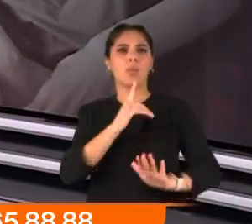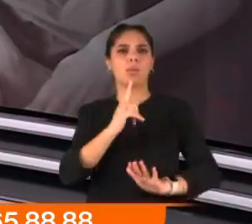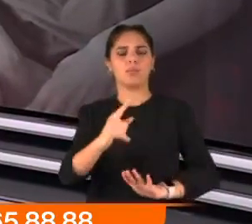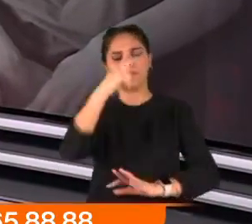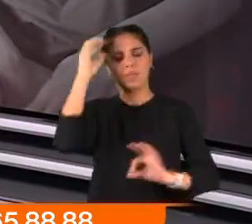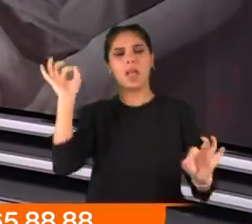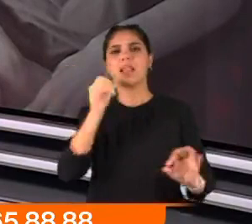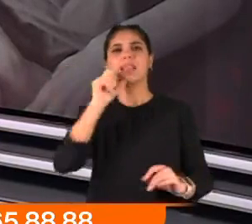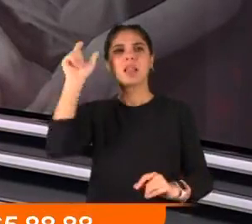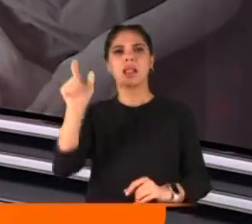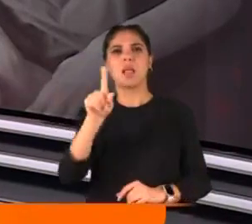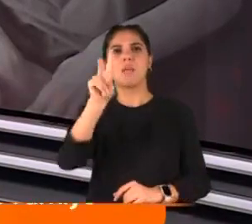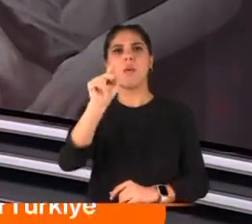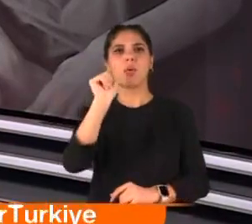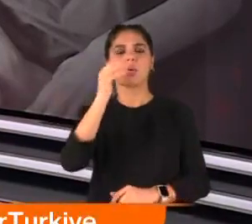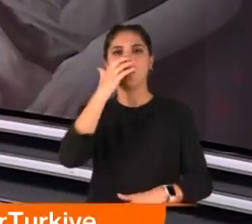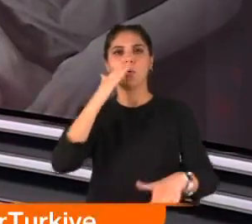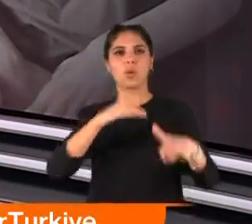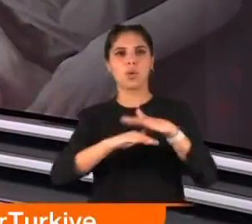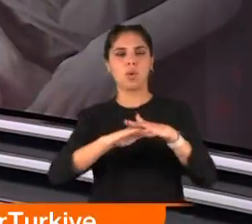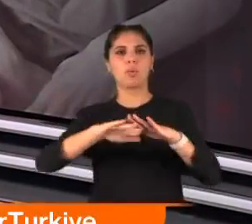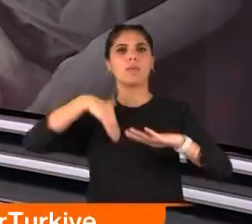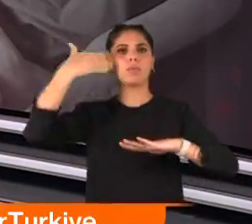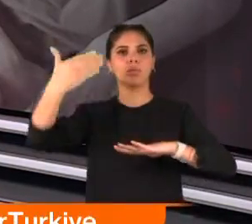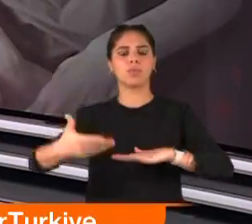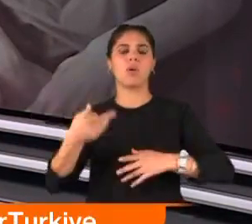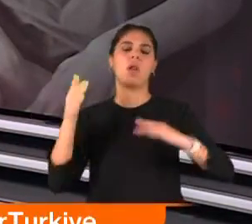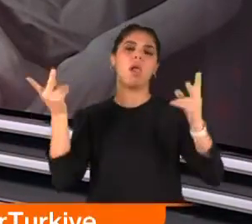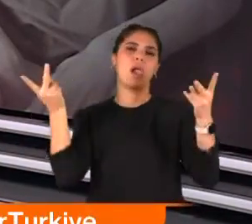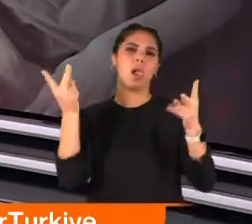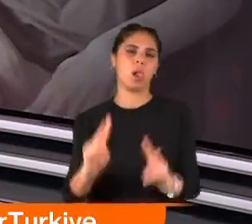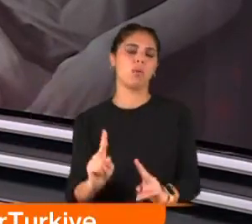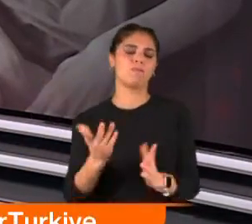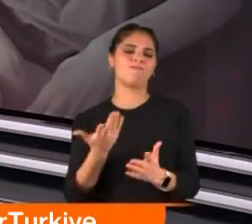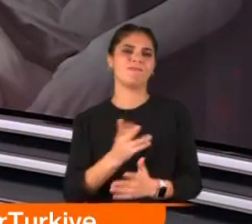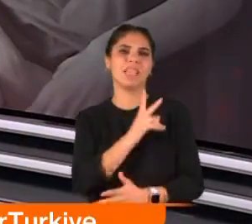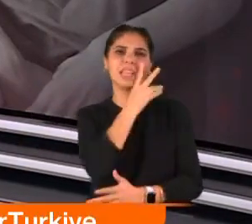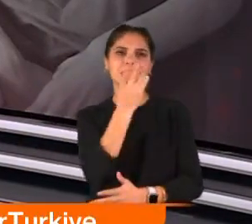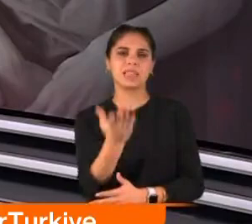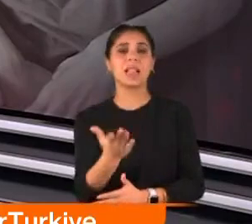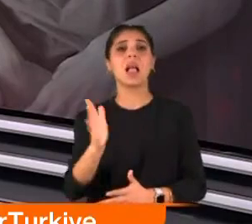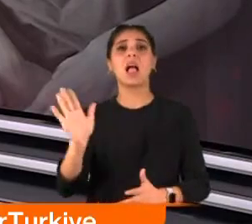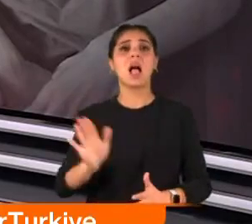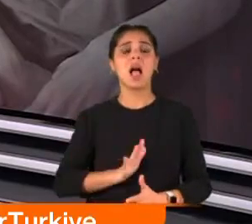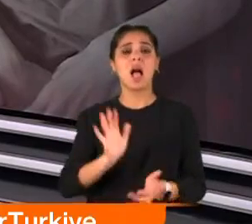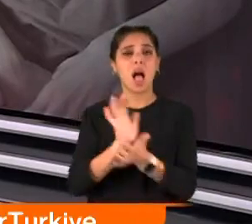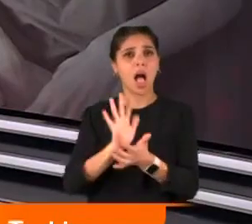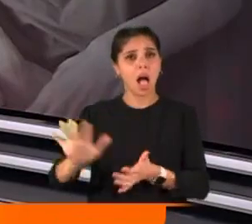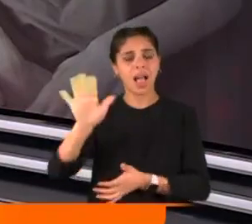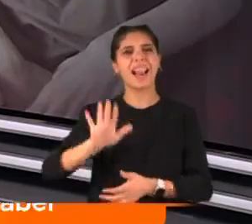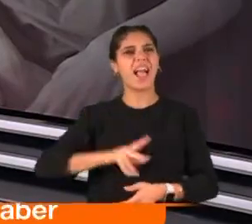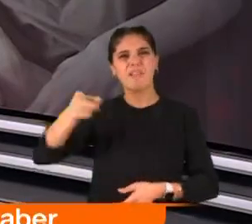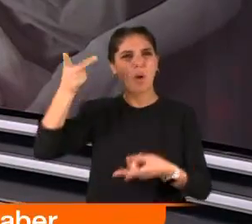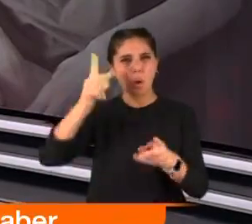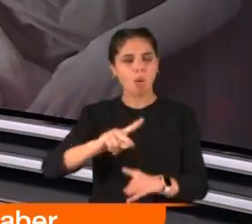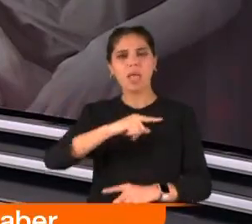Taysiz genç adam tam 12 gün yolun bakımında kaldı ve hayatını kaybetti. Neyacı ki, gözü yaşlı aile evlatların ölümünde ihmal